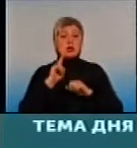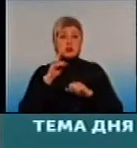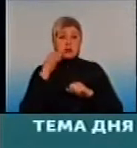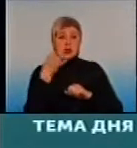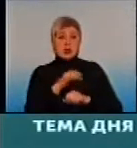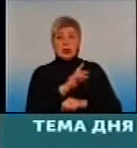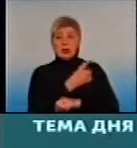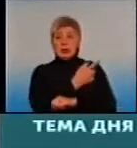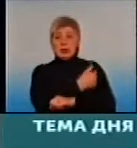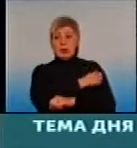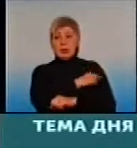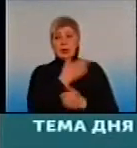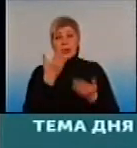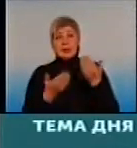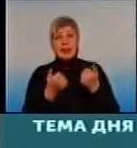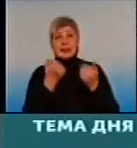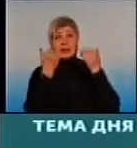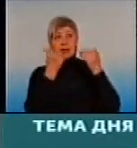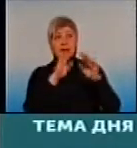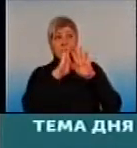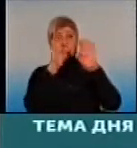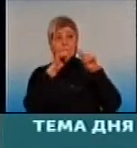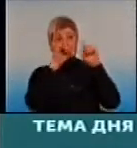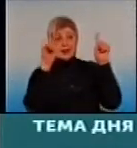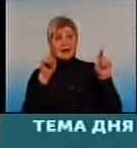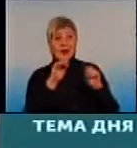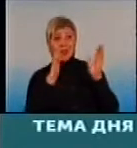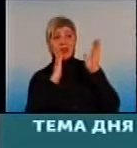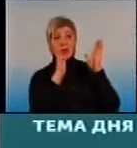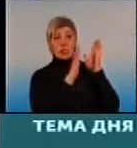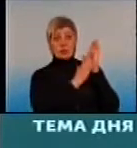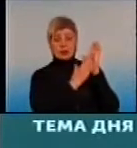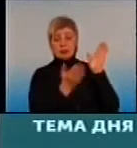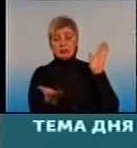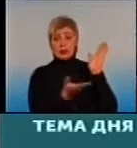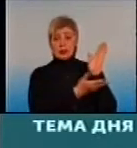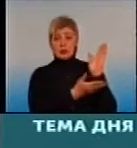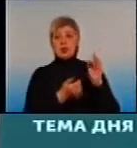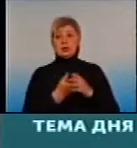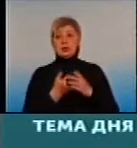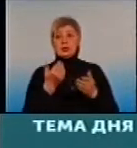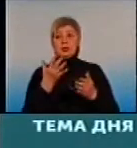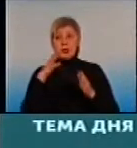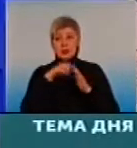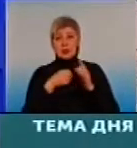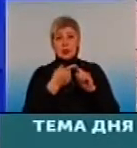наклейка, будь-яка. Значить, там будуть доктора, вони присоединені до системи електронного здоров'я.